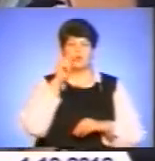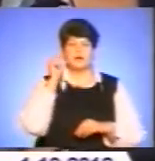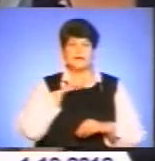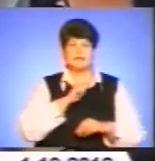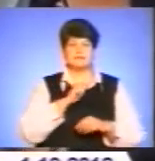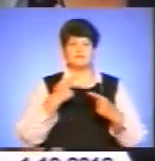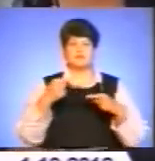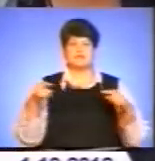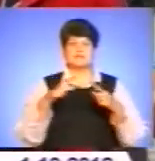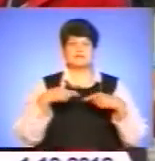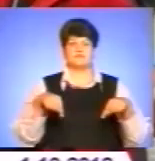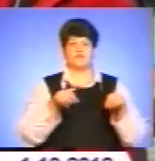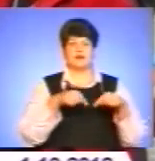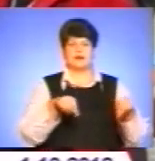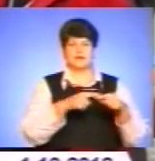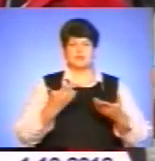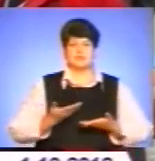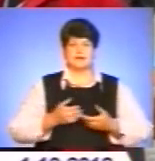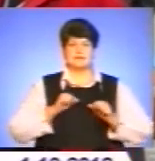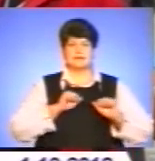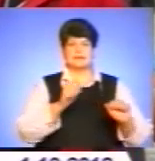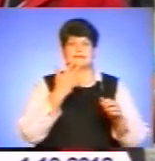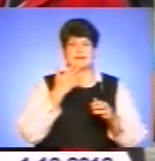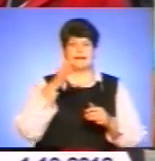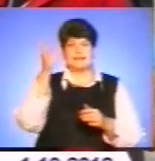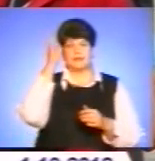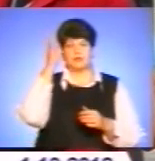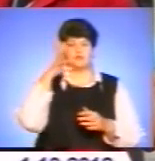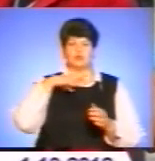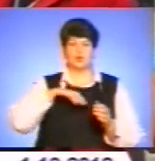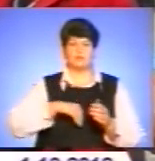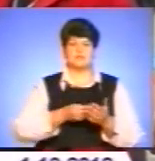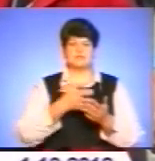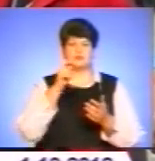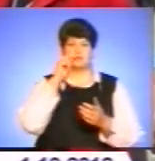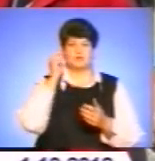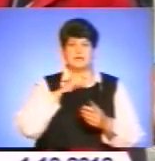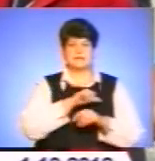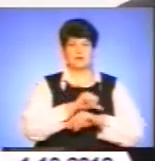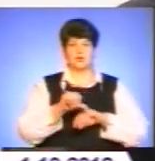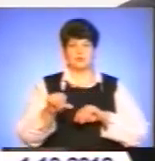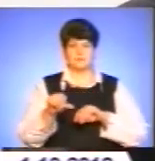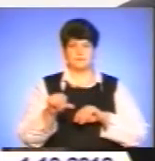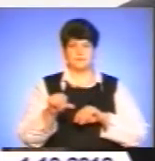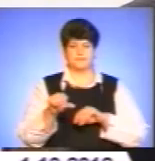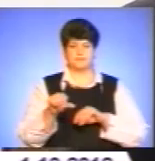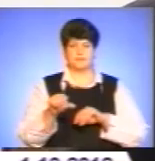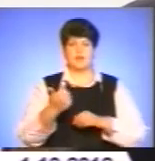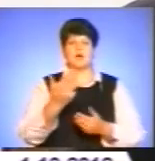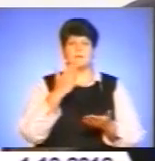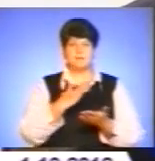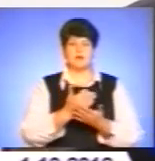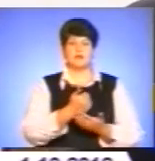духовних сферах життя щодо захисту національних, інтелектуальних, духовних цінностей в Україні і за кордоном. Мали бажання